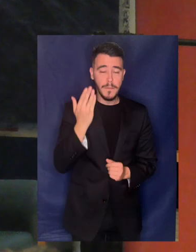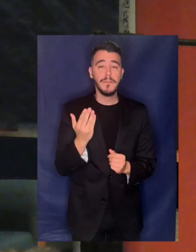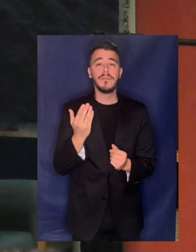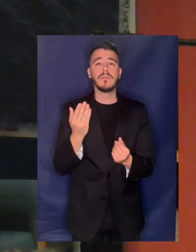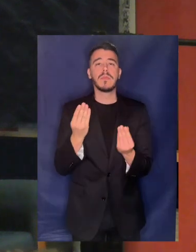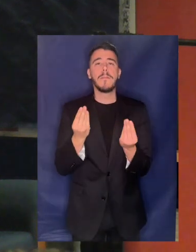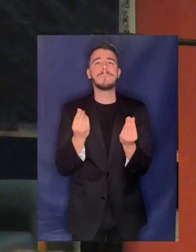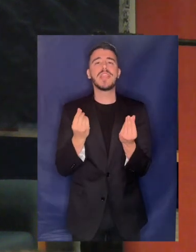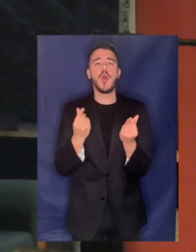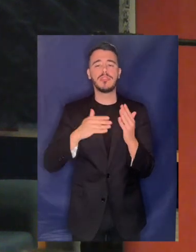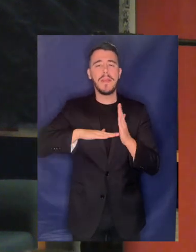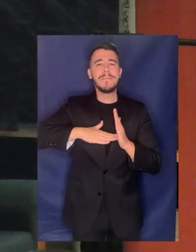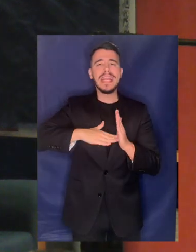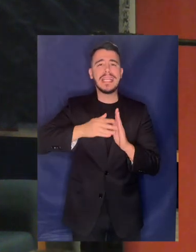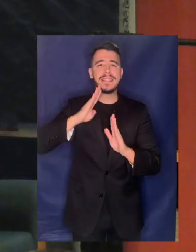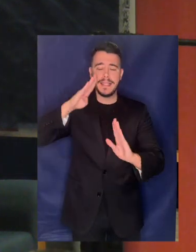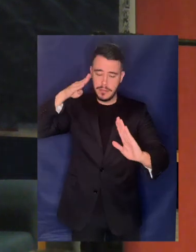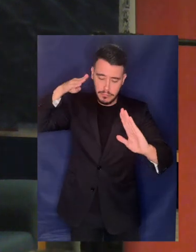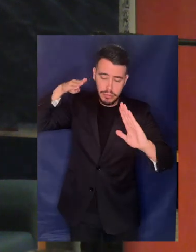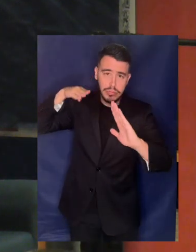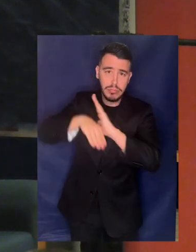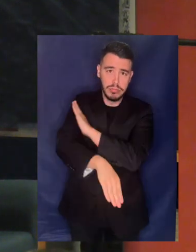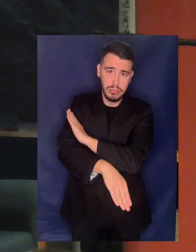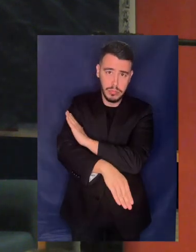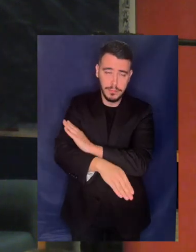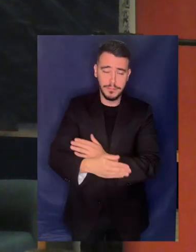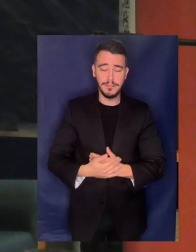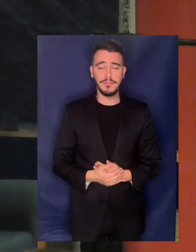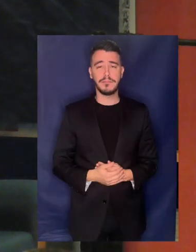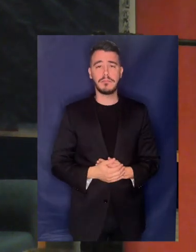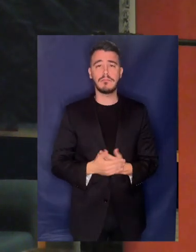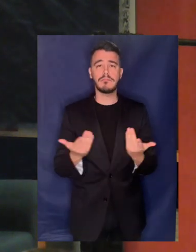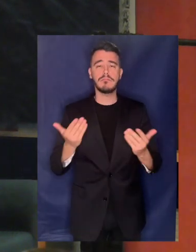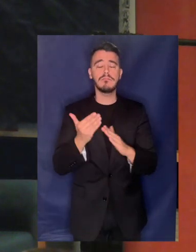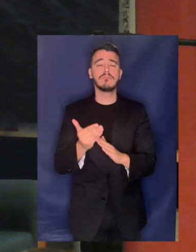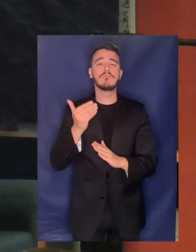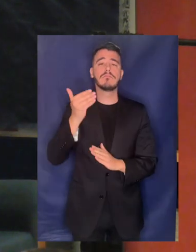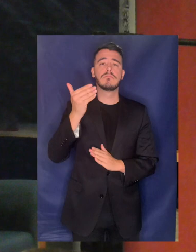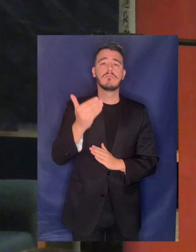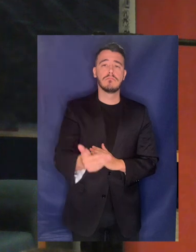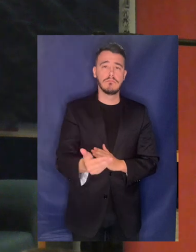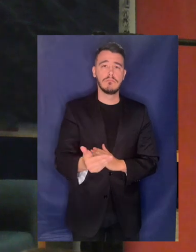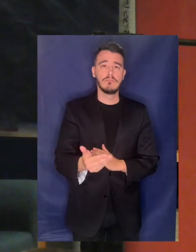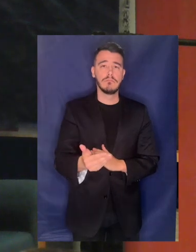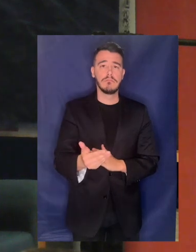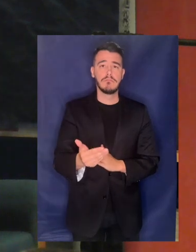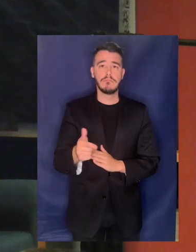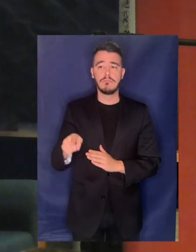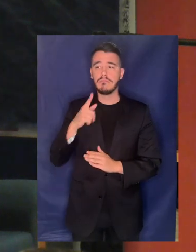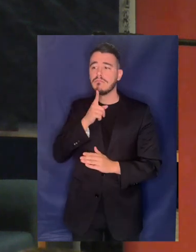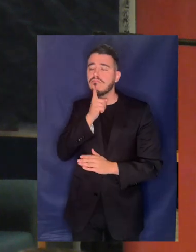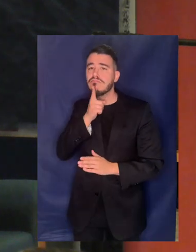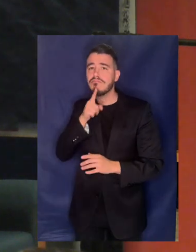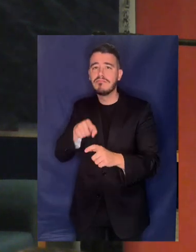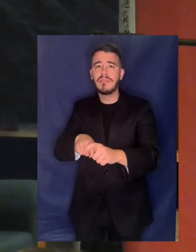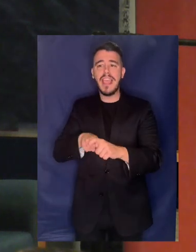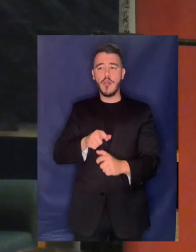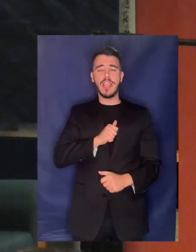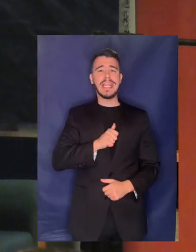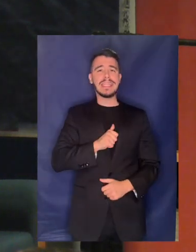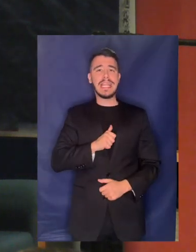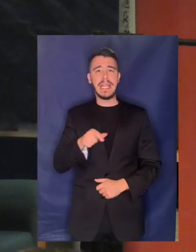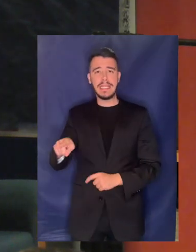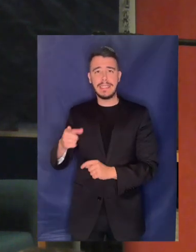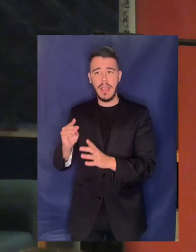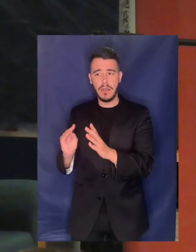δραματικά εκεί είχαμε την εκλογή του Κίρχνερ ο οποίος άρχισε να δίνει μια άλλη προοπτική στο ενδεχόμενο ακόμα και λύσης της